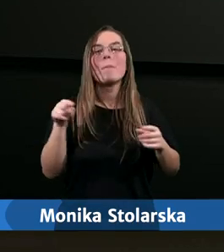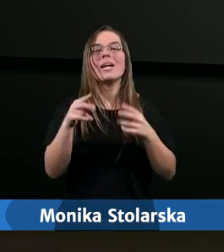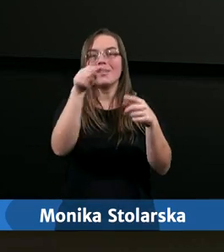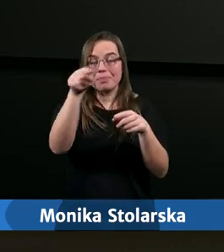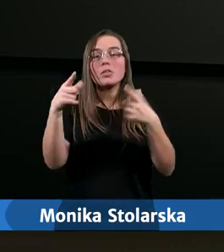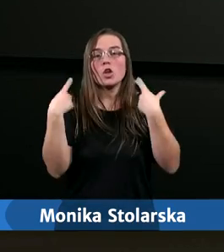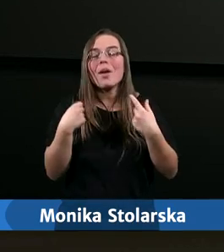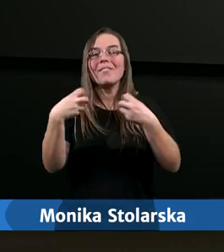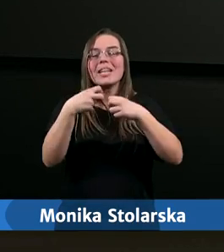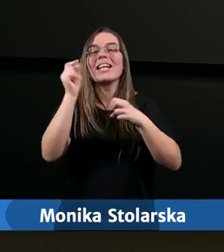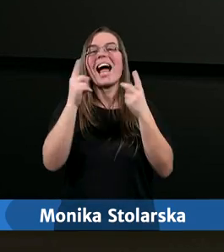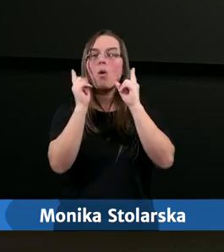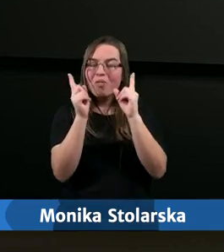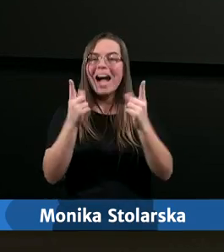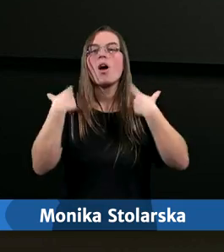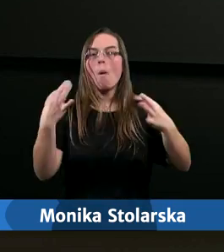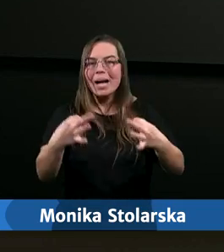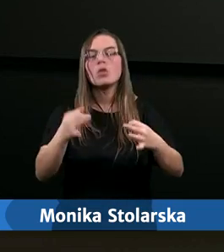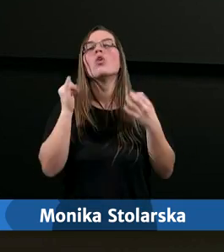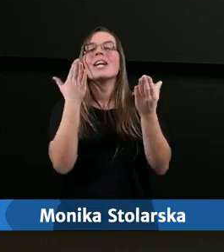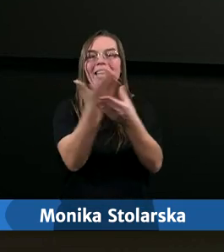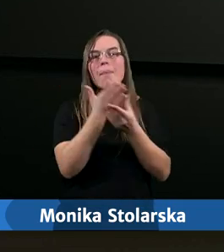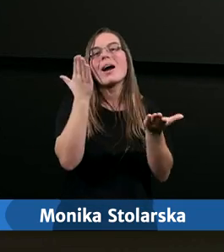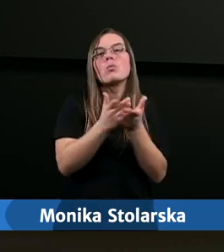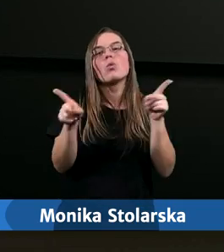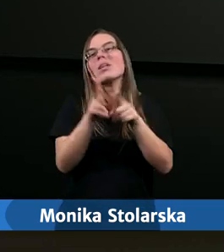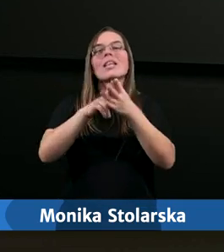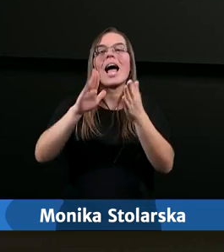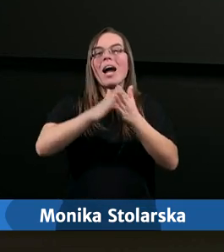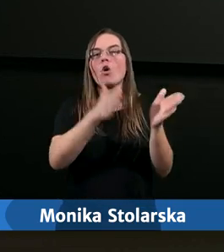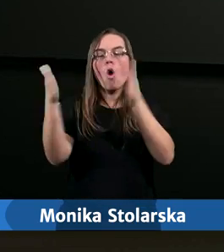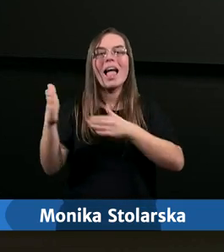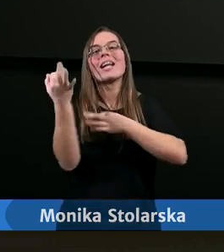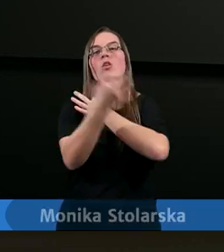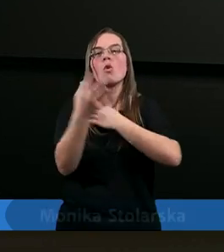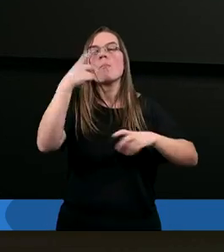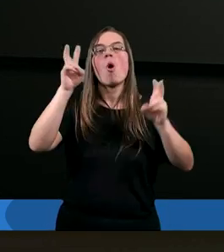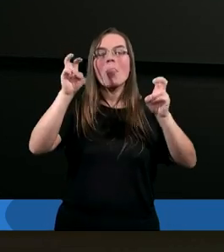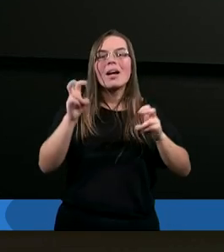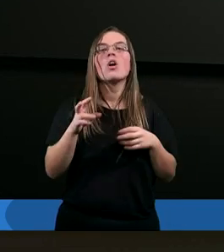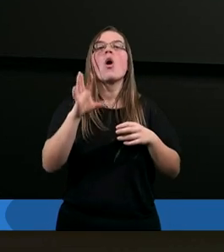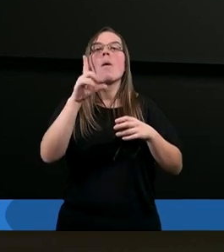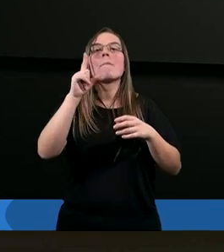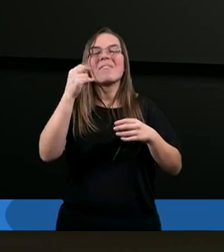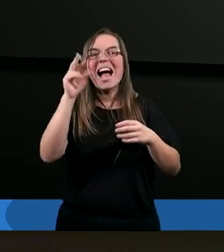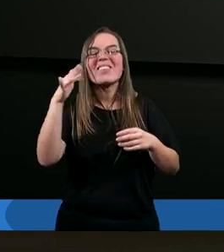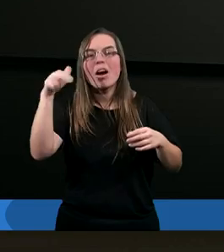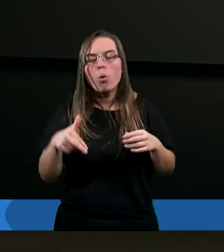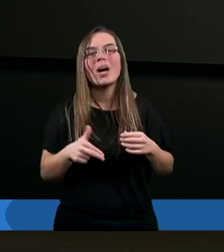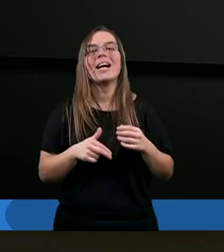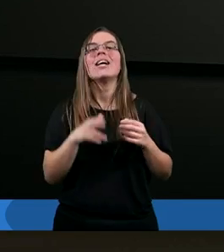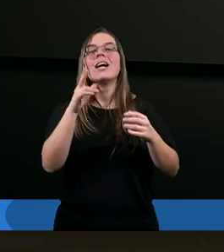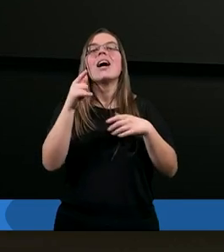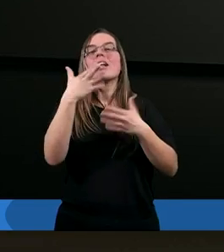za za obecność i za uwagę i zapraszam już na kolejne studium pod tytułem spośród zawieruchy